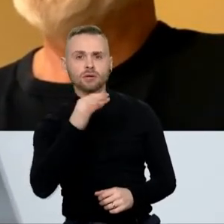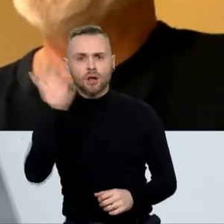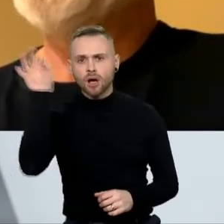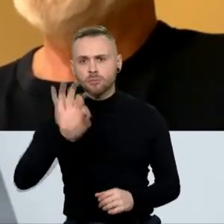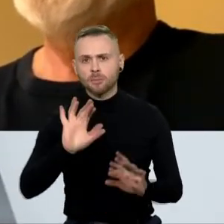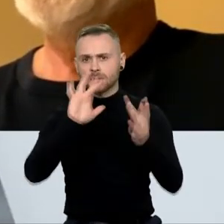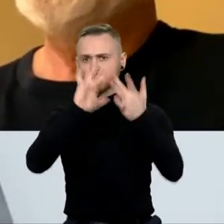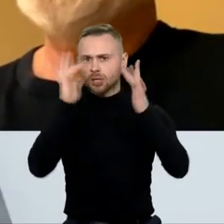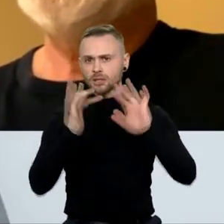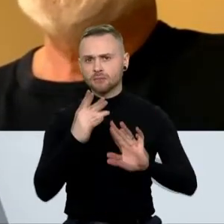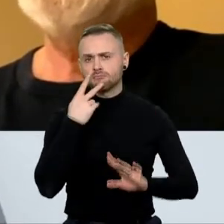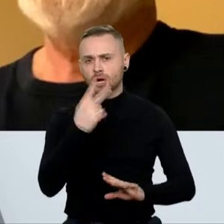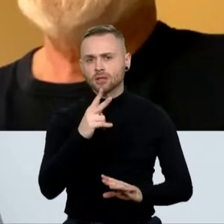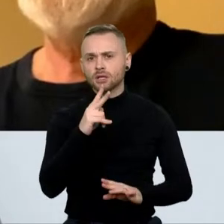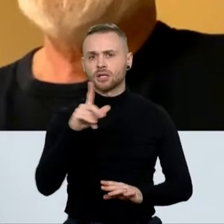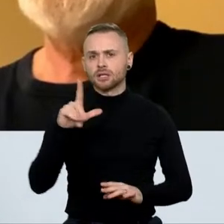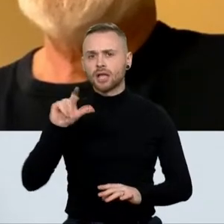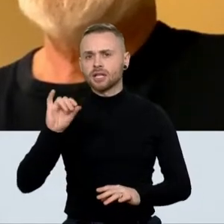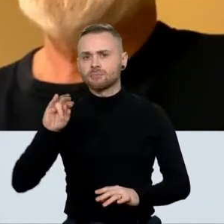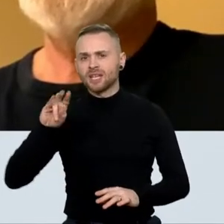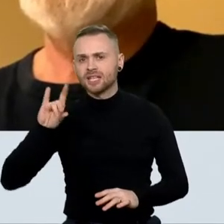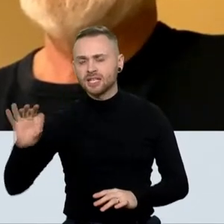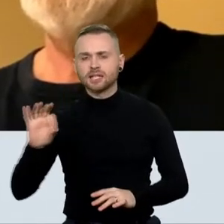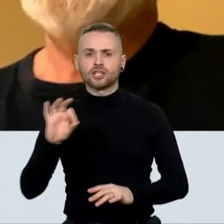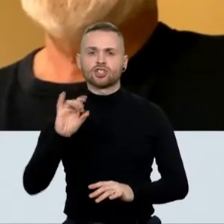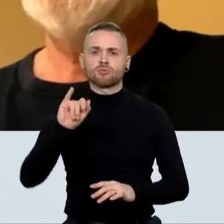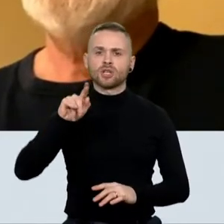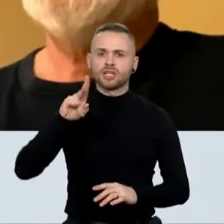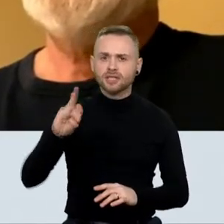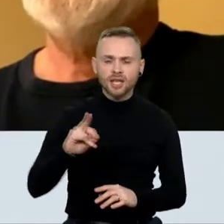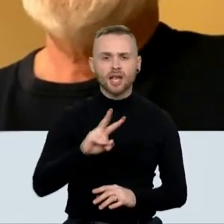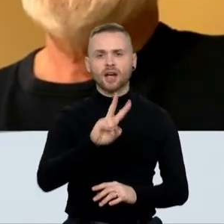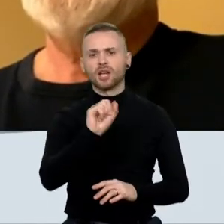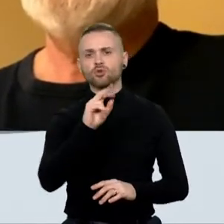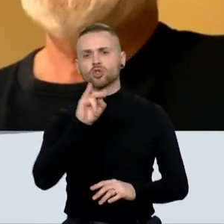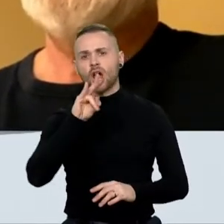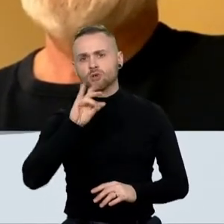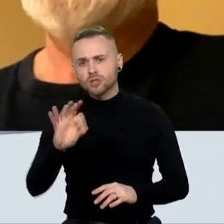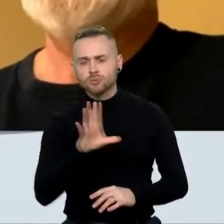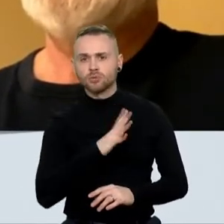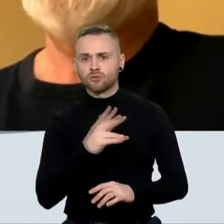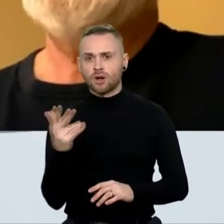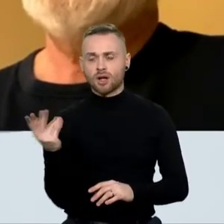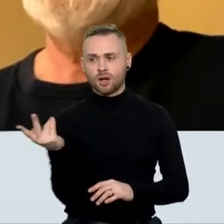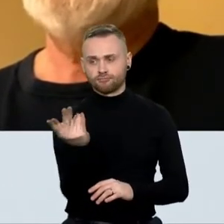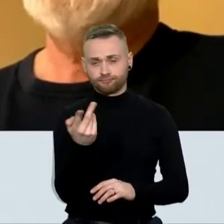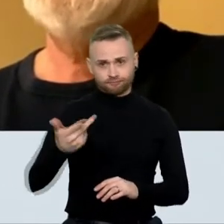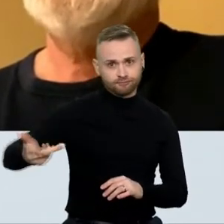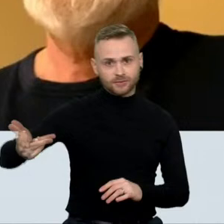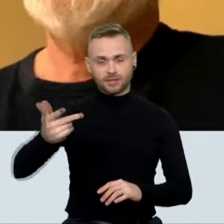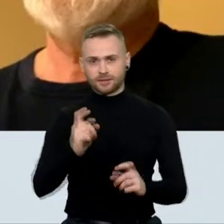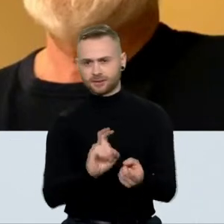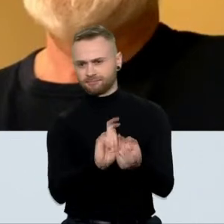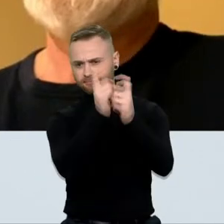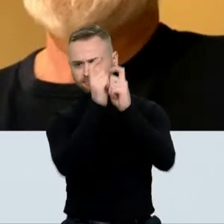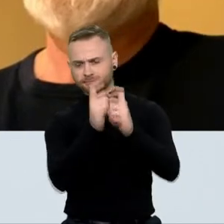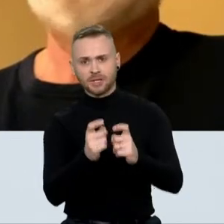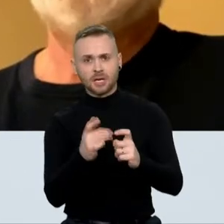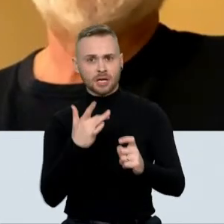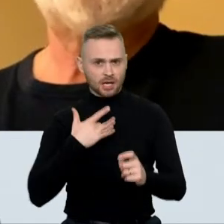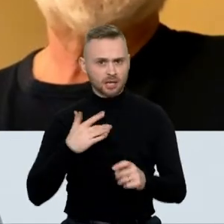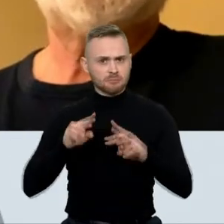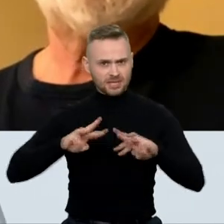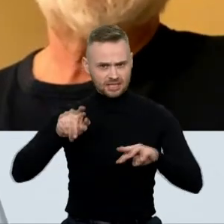įtampą tarp Anušausko, Landsbergio, Šimonytės, apsižadžiavimus viešus, neviešus, ar ministras jūsų galvą tiesiog galėjo net laikyti